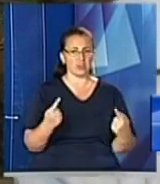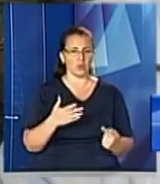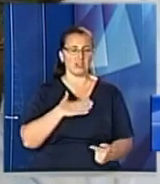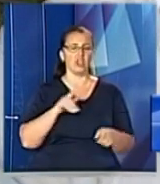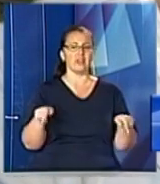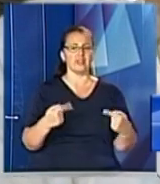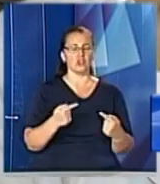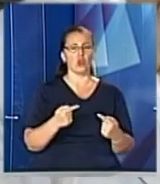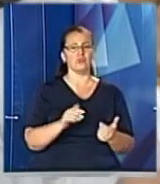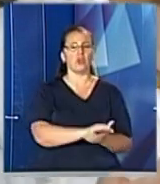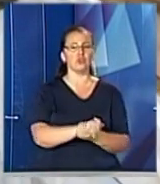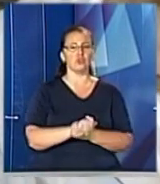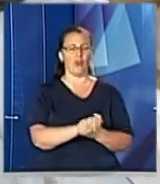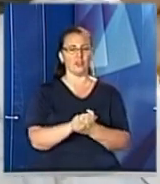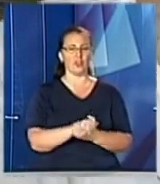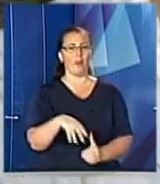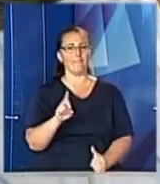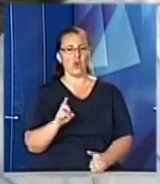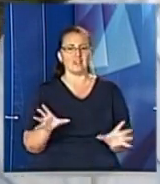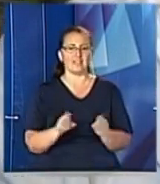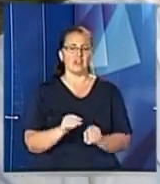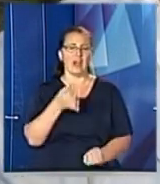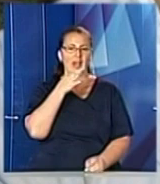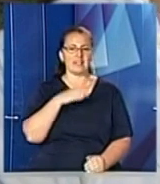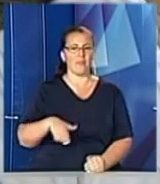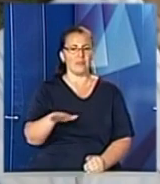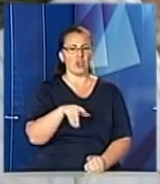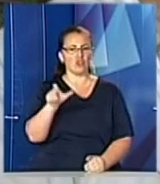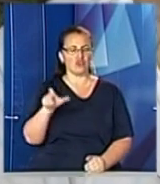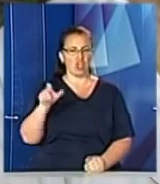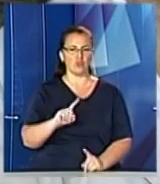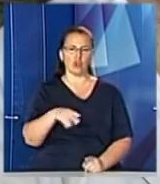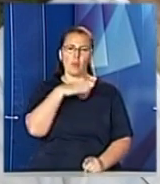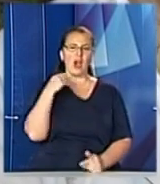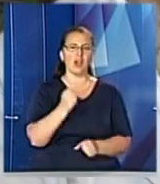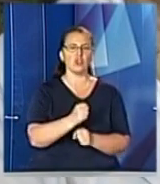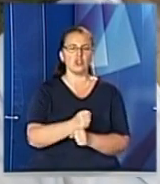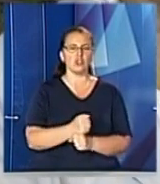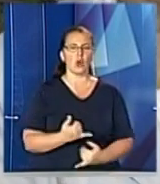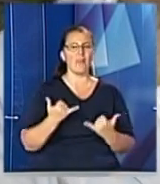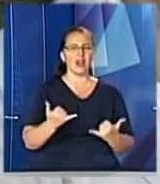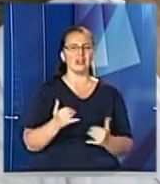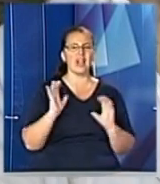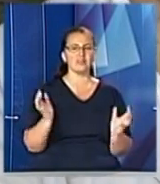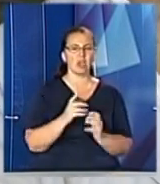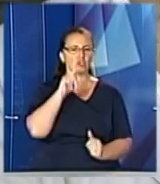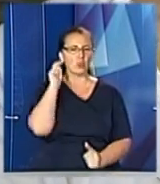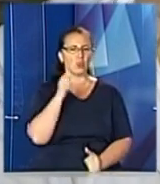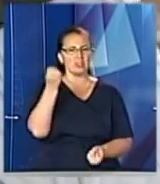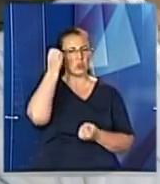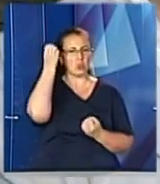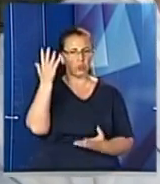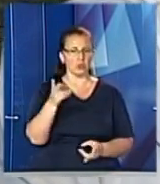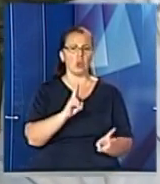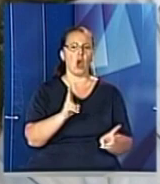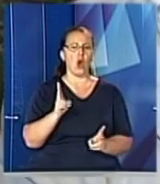товариства Бойківщина з самборчанами, які дуже багато зробили для збереження української культури, котрі